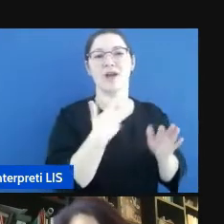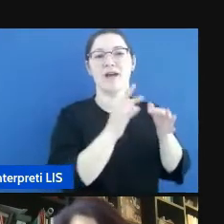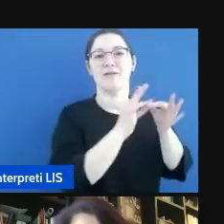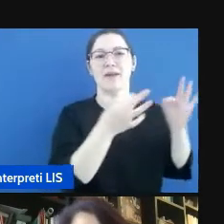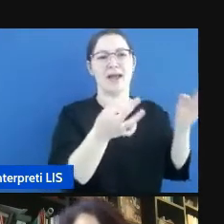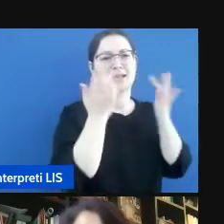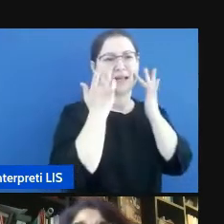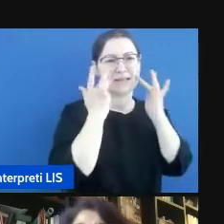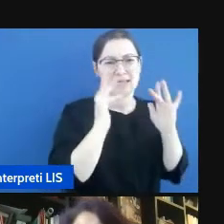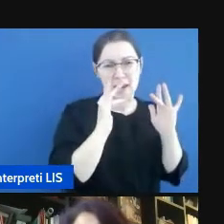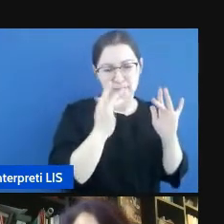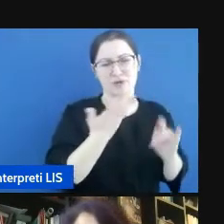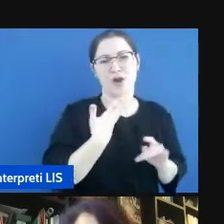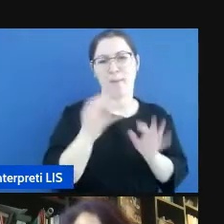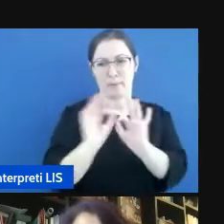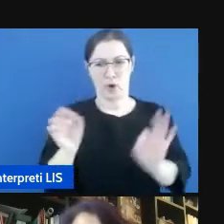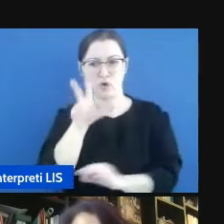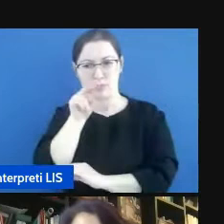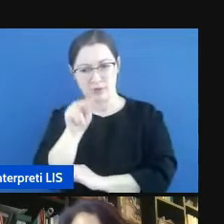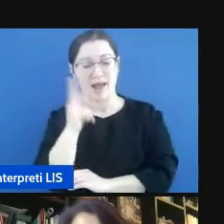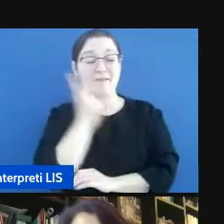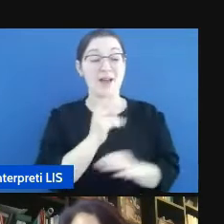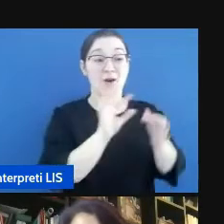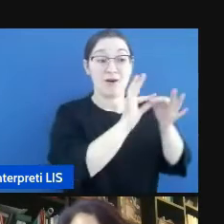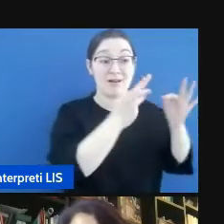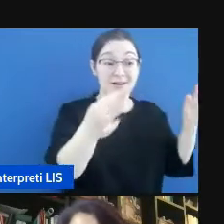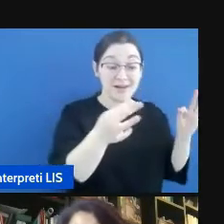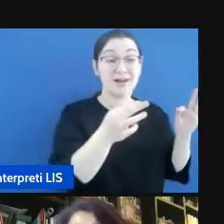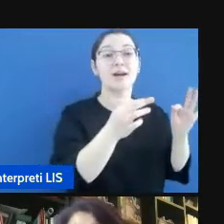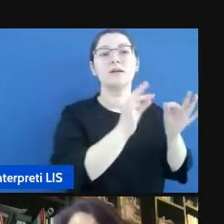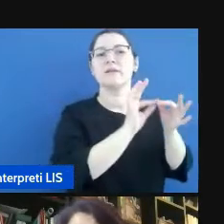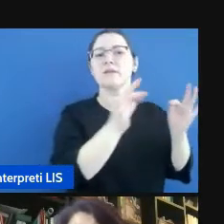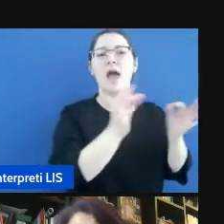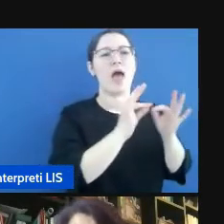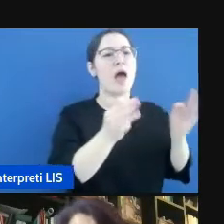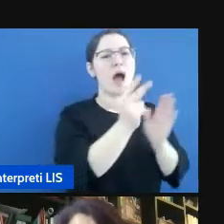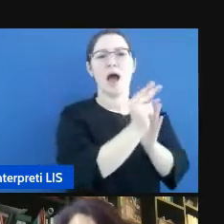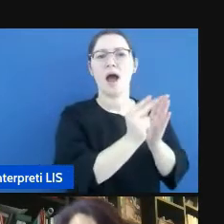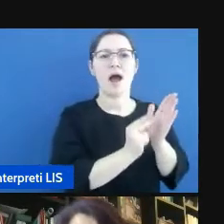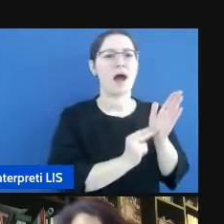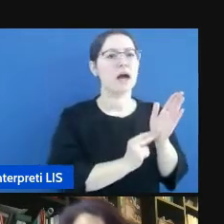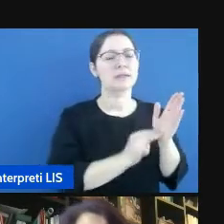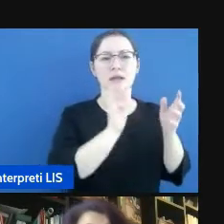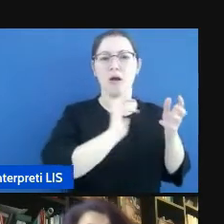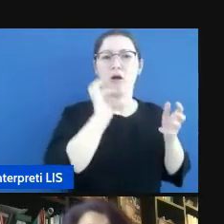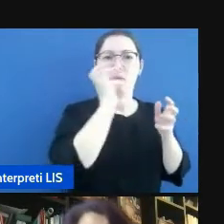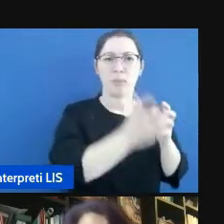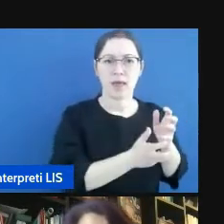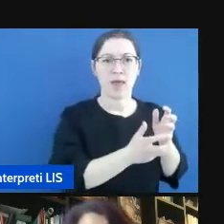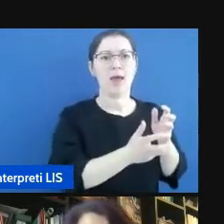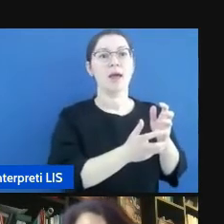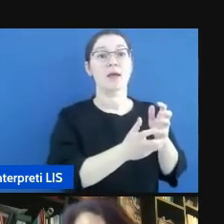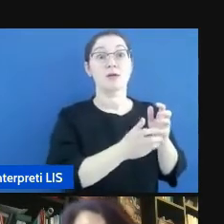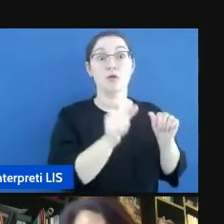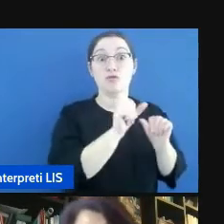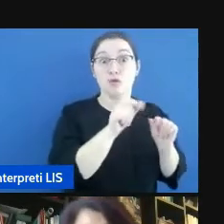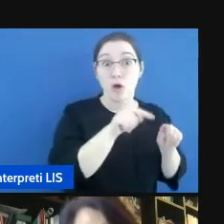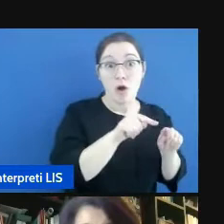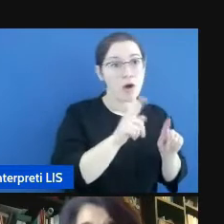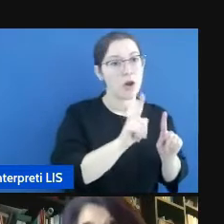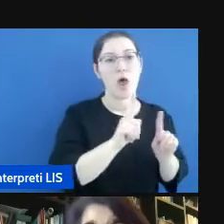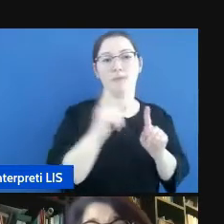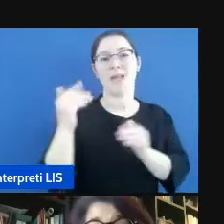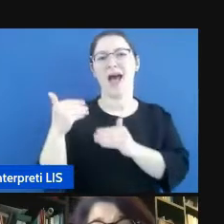nella lingua parlata, però fondamentalmente nella lingua scritta ci si trova di fronte a frasi più complesse e non solo, ma avanti